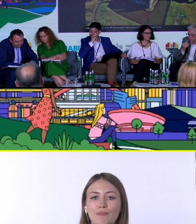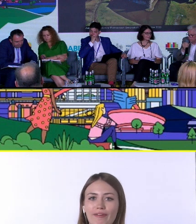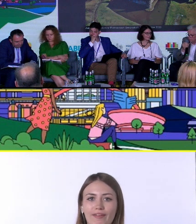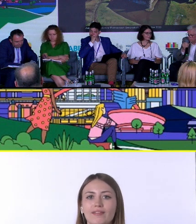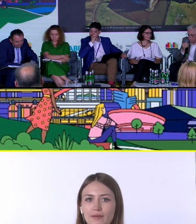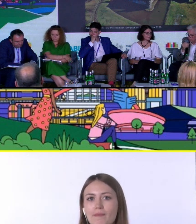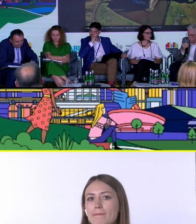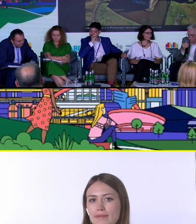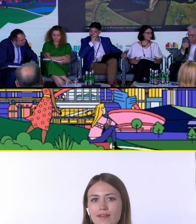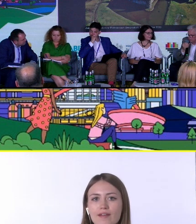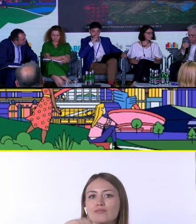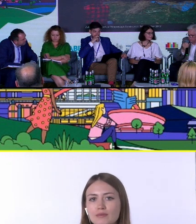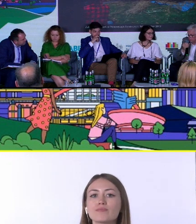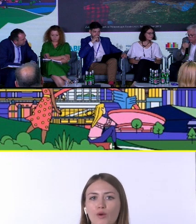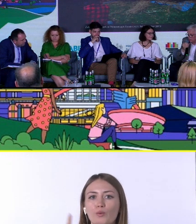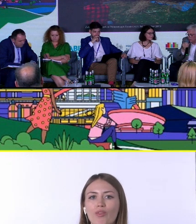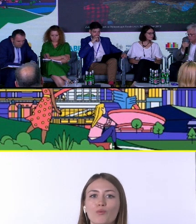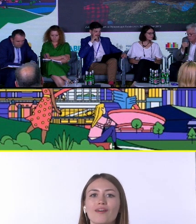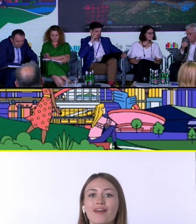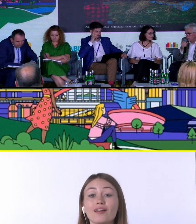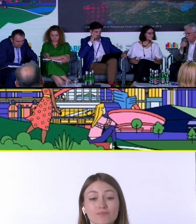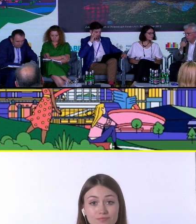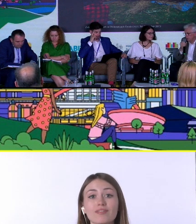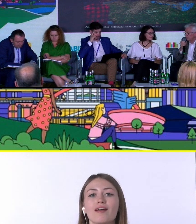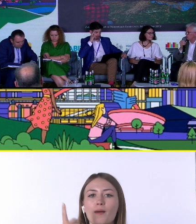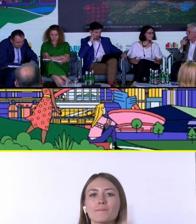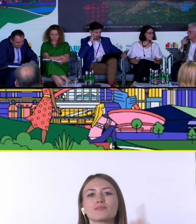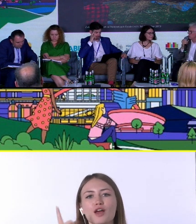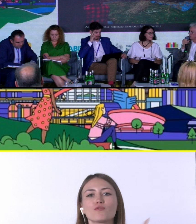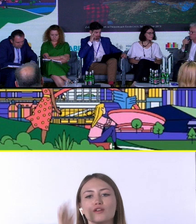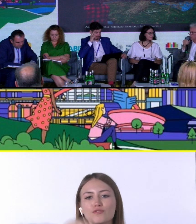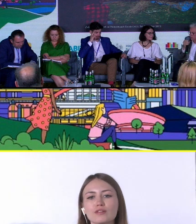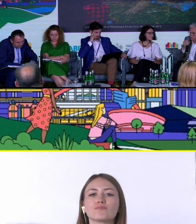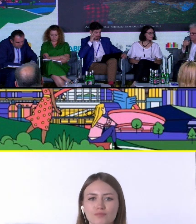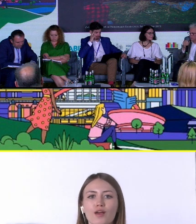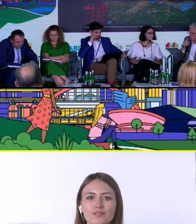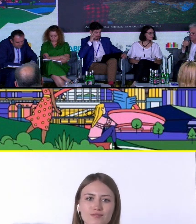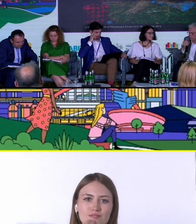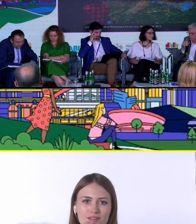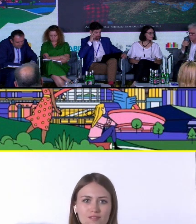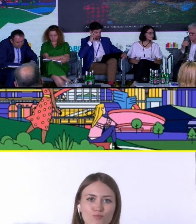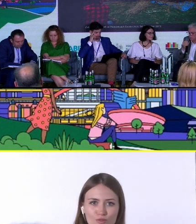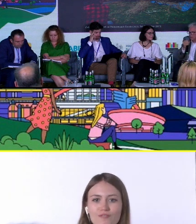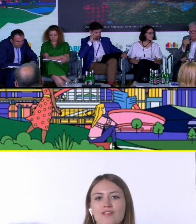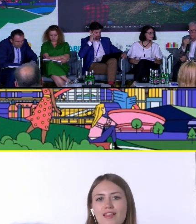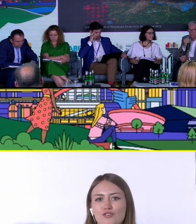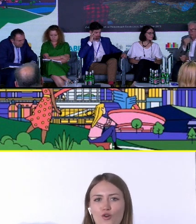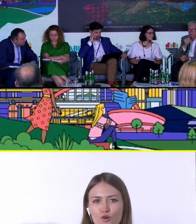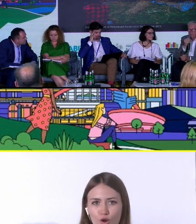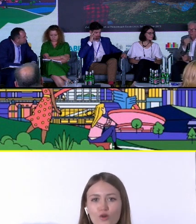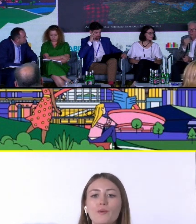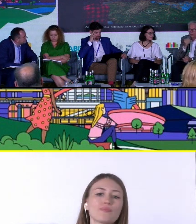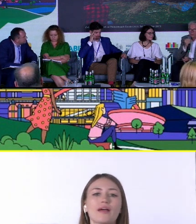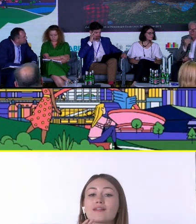które udało nam się uratować. To jest jeszcze przemysł związany, rolno-spożywczy, który dla Dolnego Śląska jest bardzo ważny, bo, proszę Państwa, bez cukru